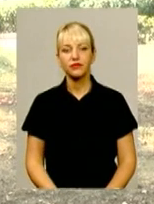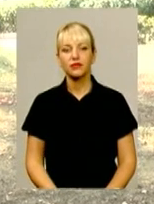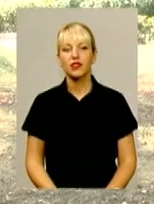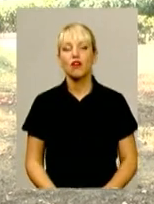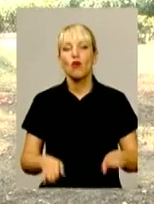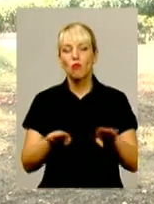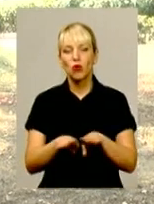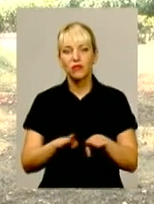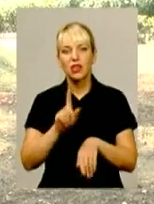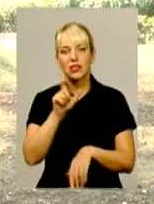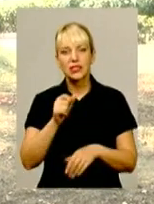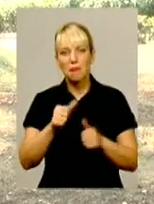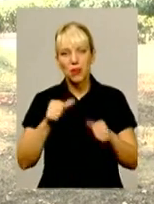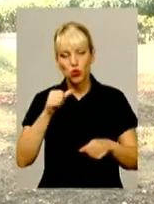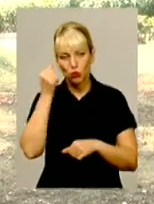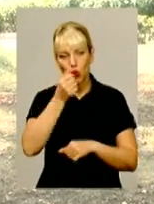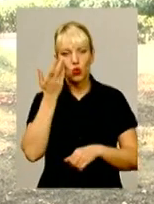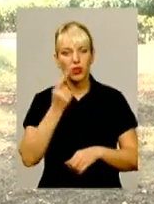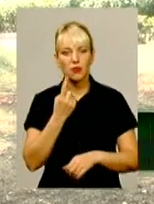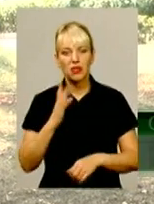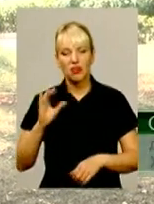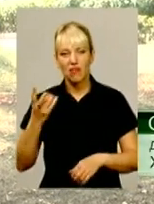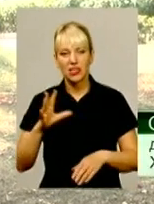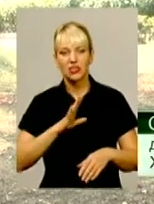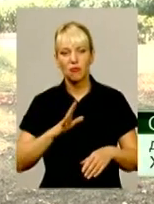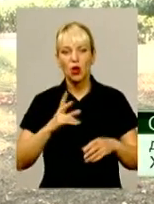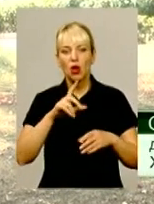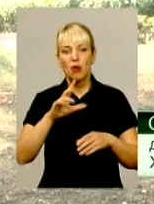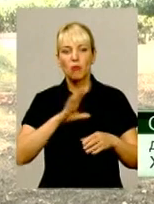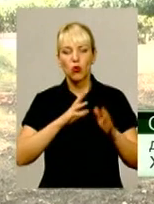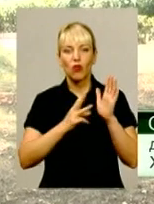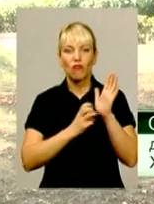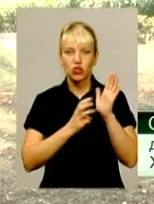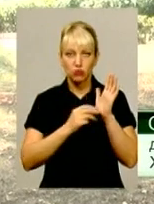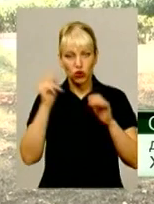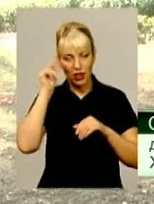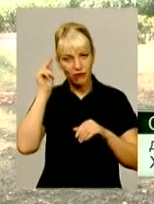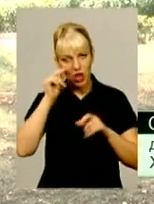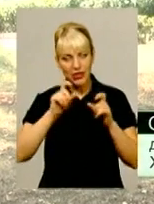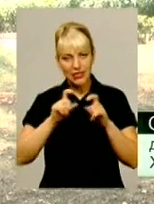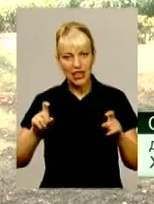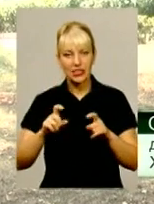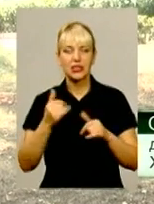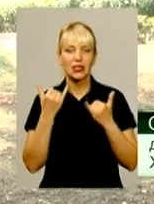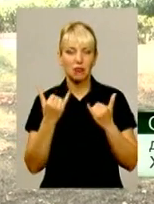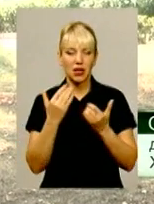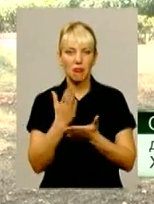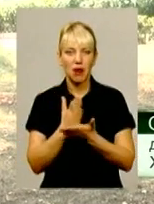порівнянні з минулим роком, коли у нас на 1 вересня за органами статистики було 803 навчальних закладів, на сьогодні ми маємо